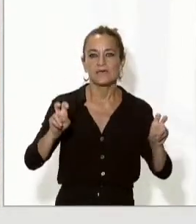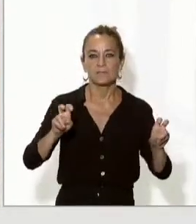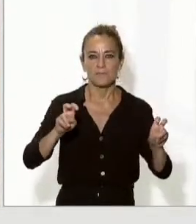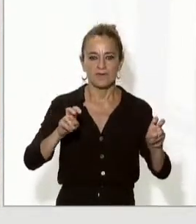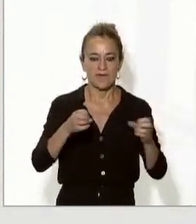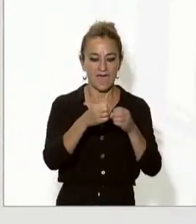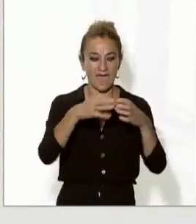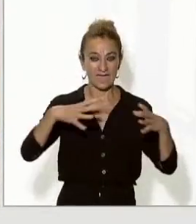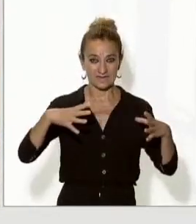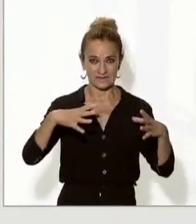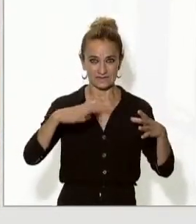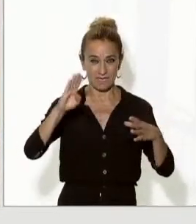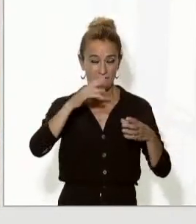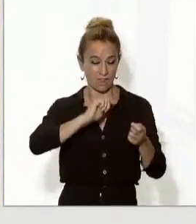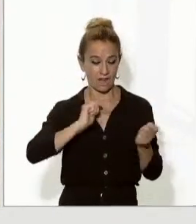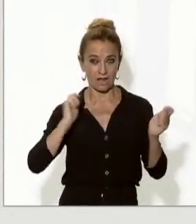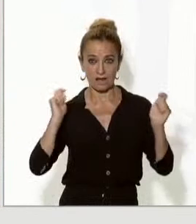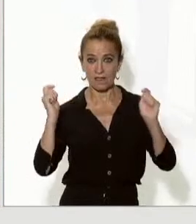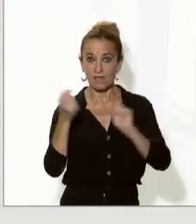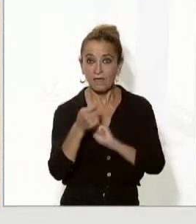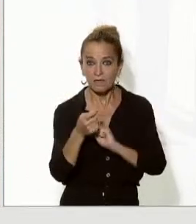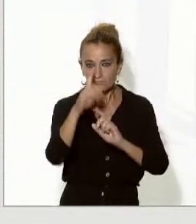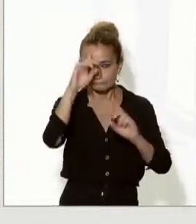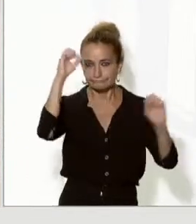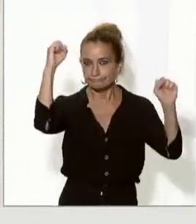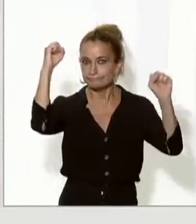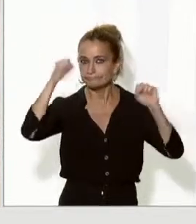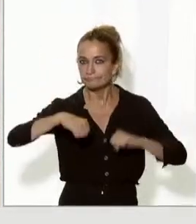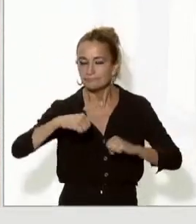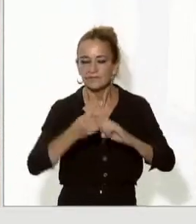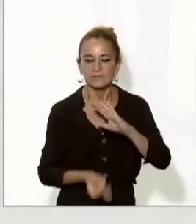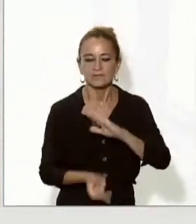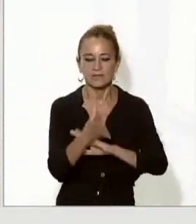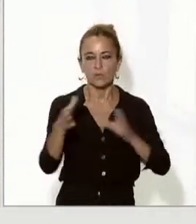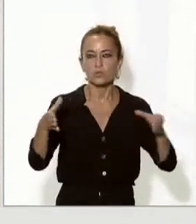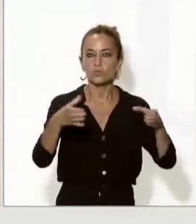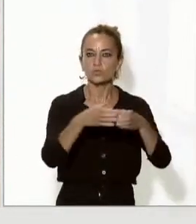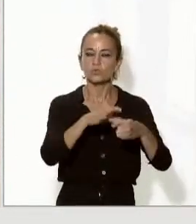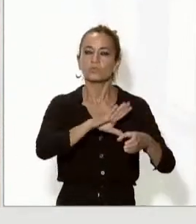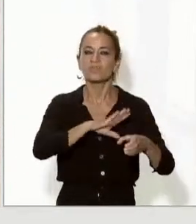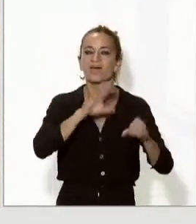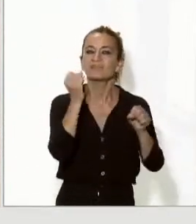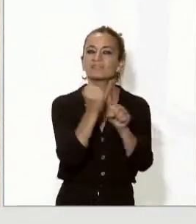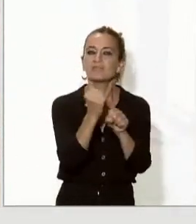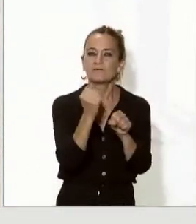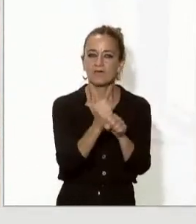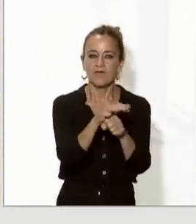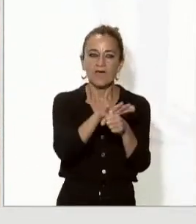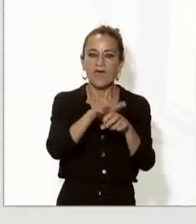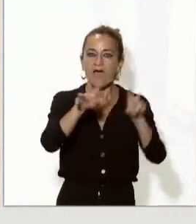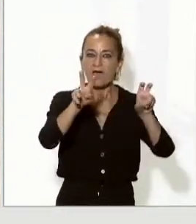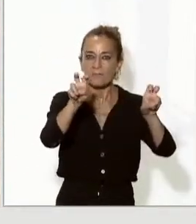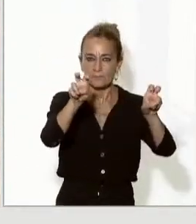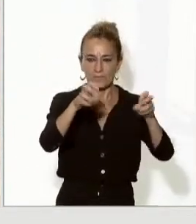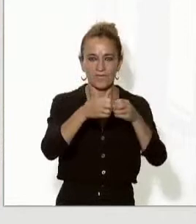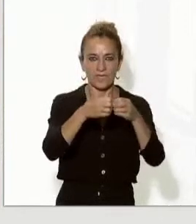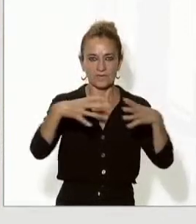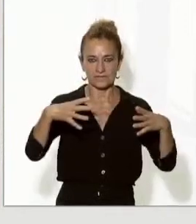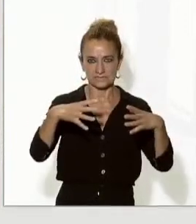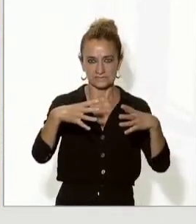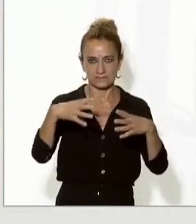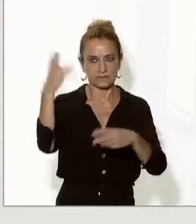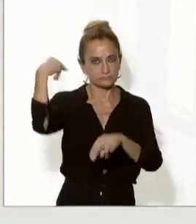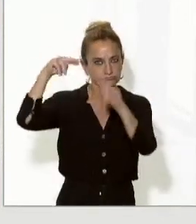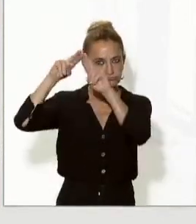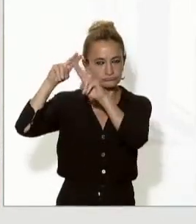hem decidit crear un grup de treball en matèria d'energia. Aquí la Generalitat està fent coses importants en aquest sentit